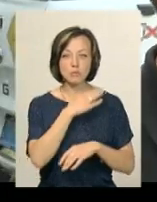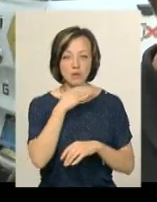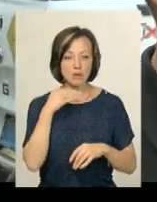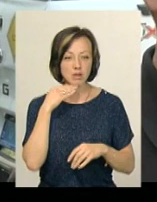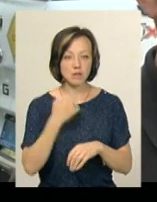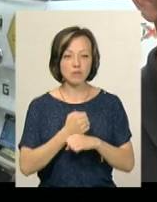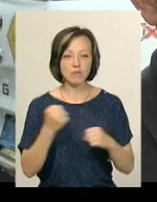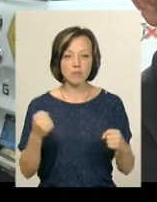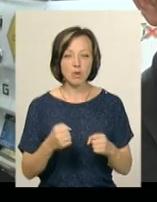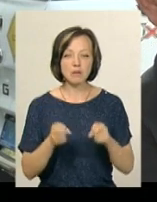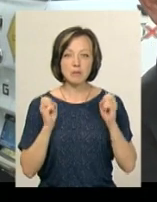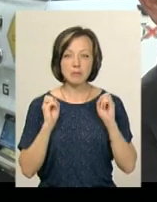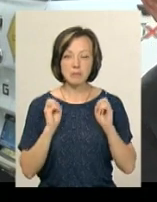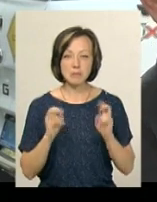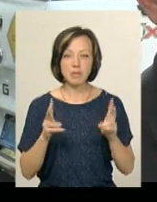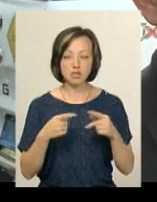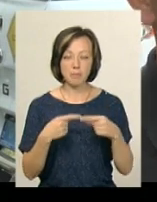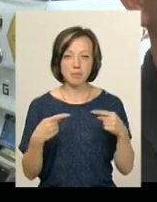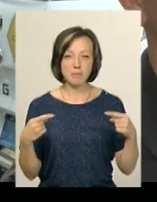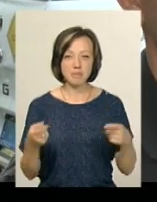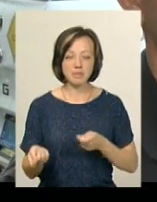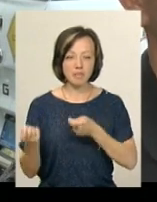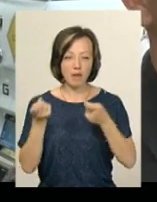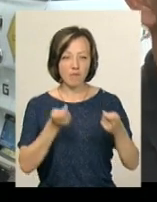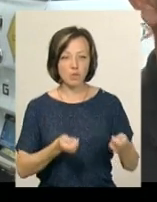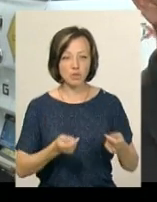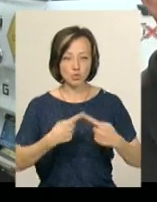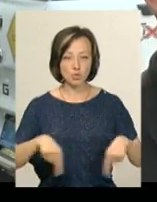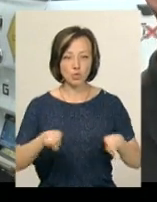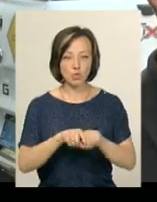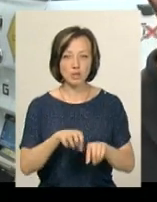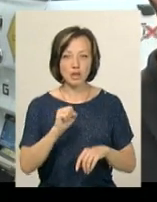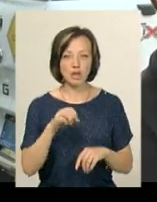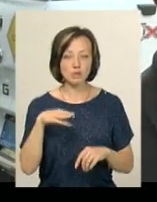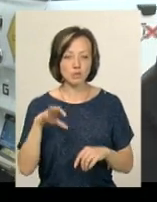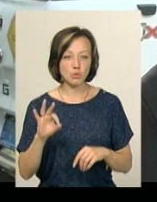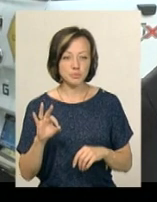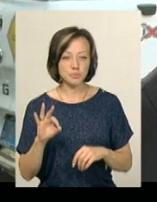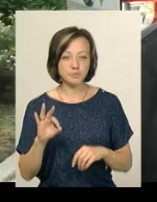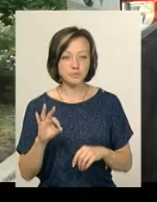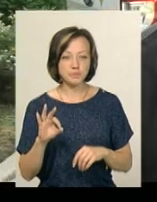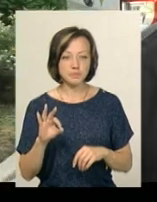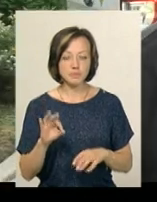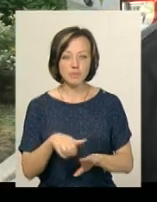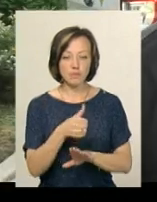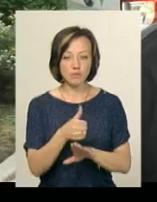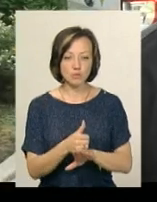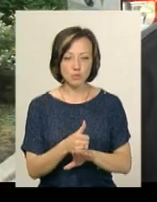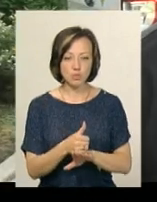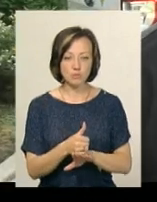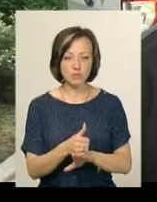кількість вибухонебезпечних предметів завозиться з зони проведення антитерористичної операції. В основному,